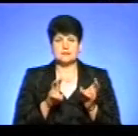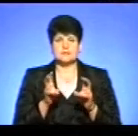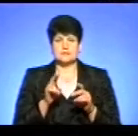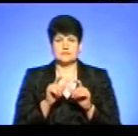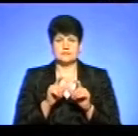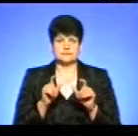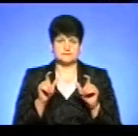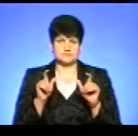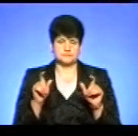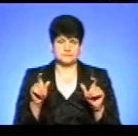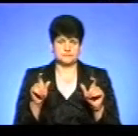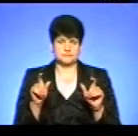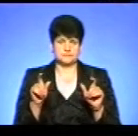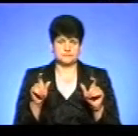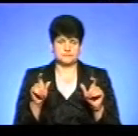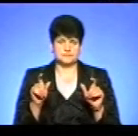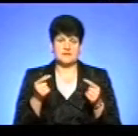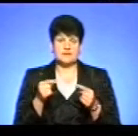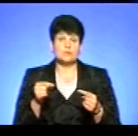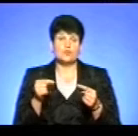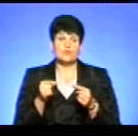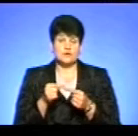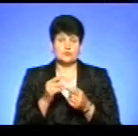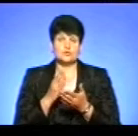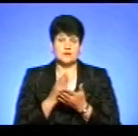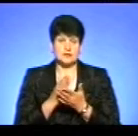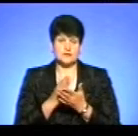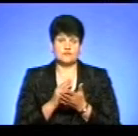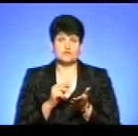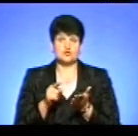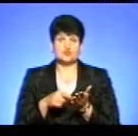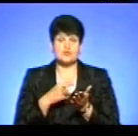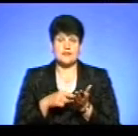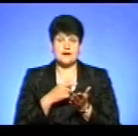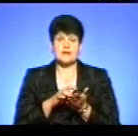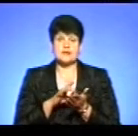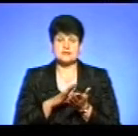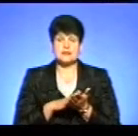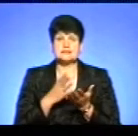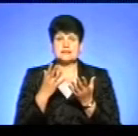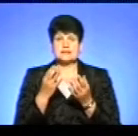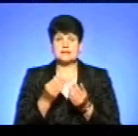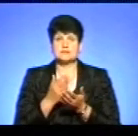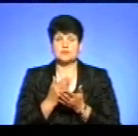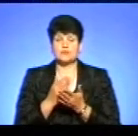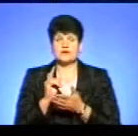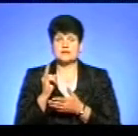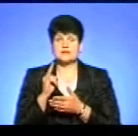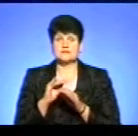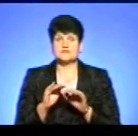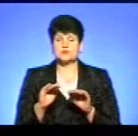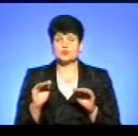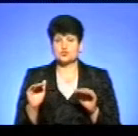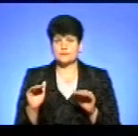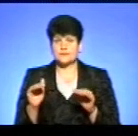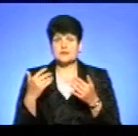заклад дошкільної освіти. Відповідно, йде в журналі реєстрації дні перебування дитини в садочку.